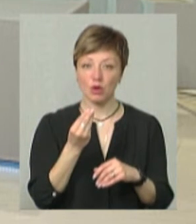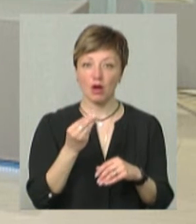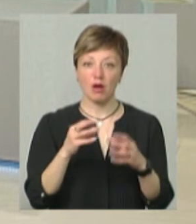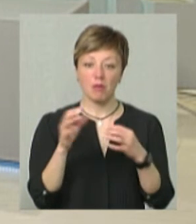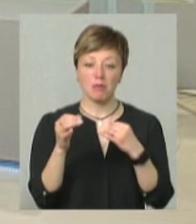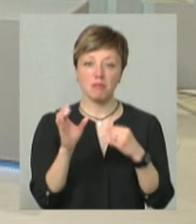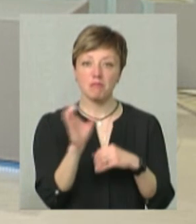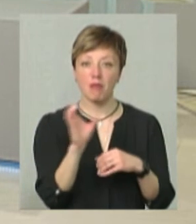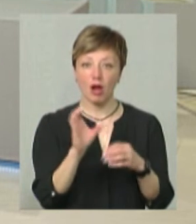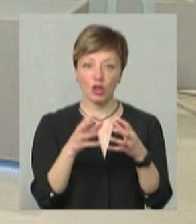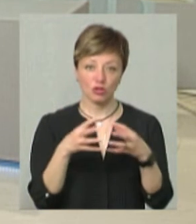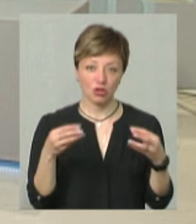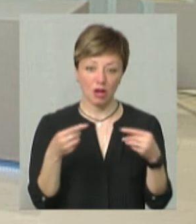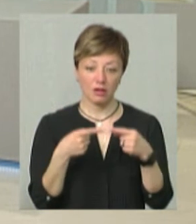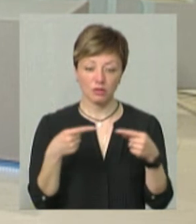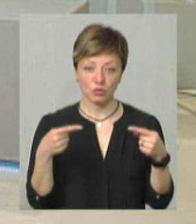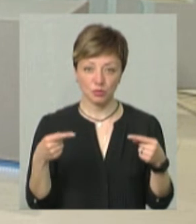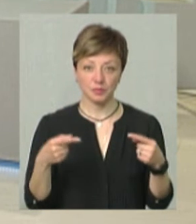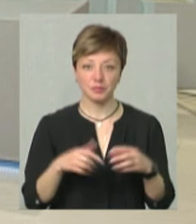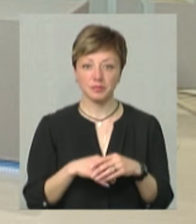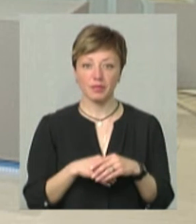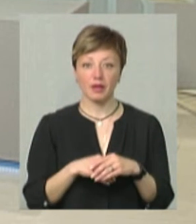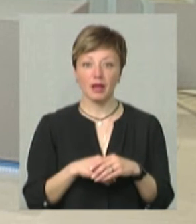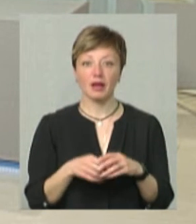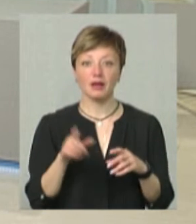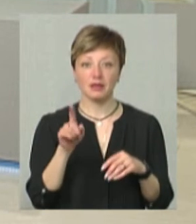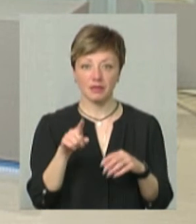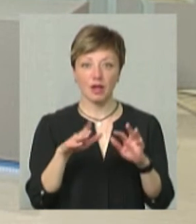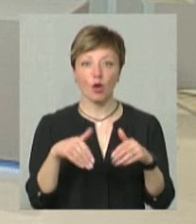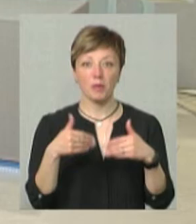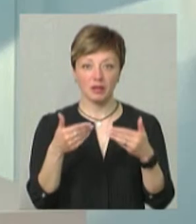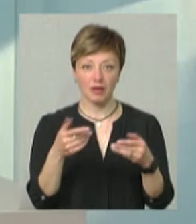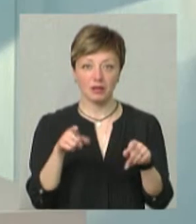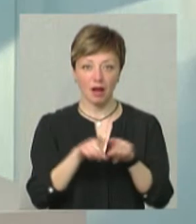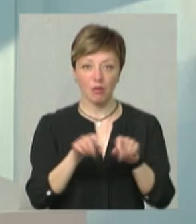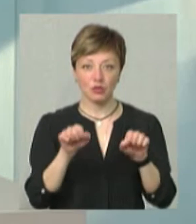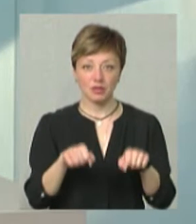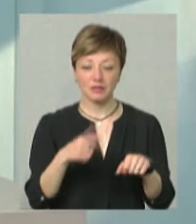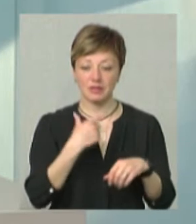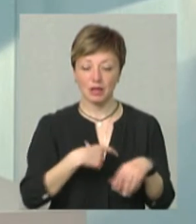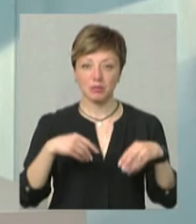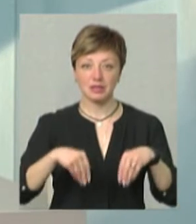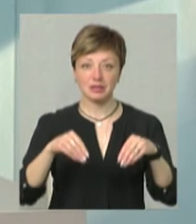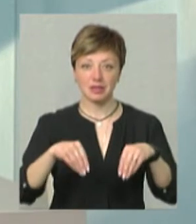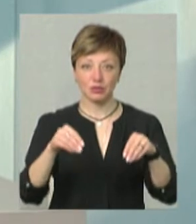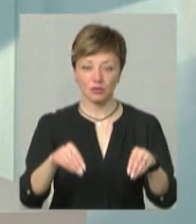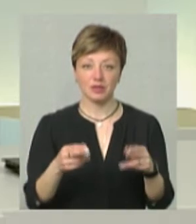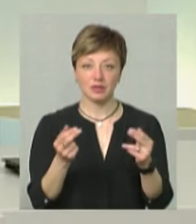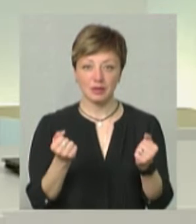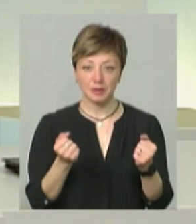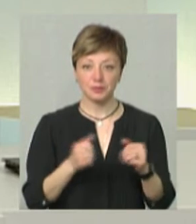баклажанів, тощо. Це якраз ці культури, які б ви рекомендували, поки є така можливість в себе підсажувати?